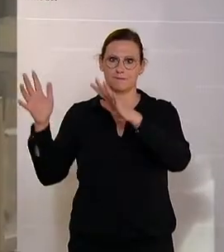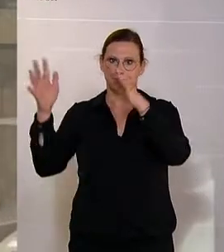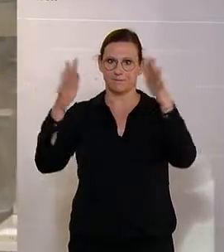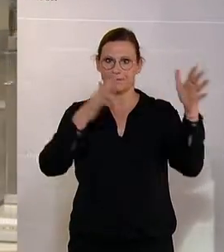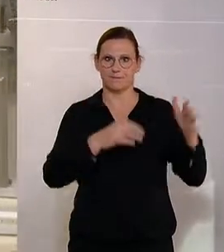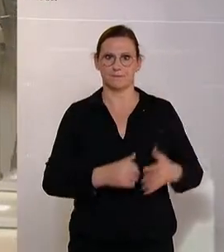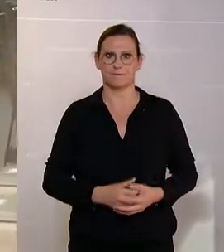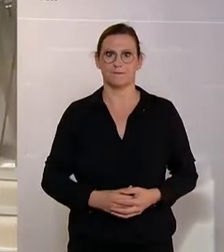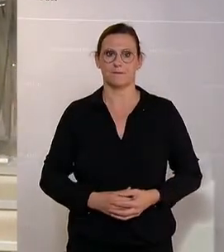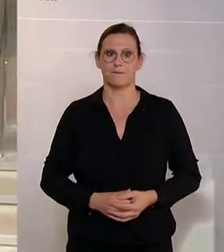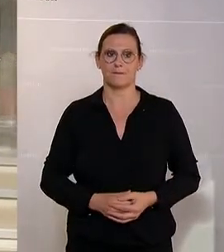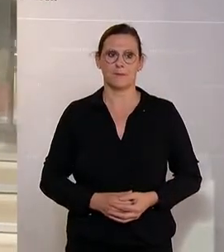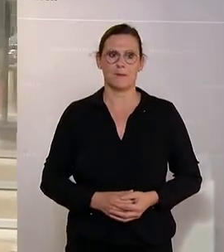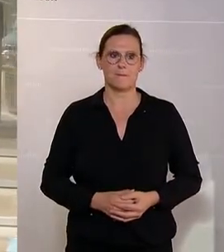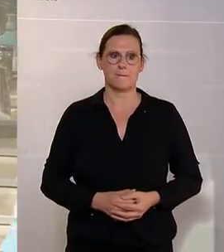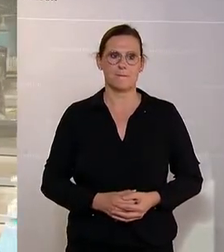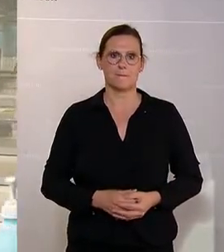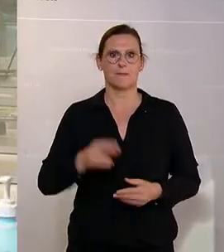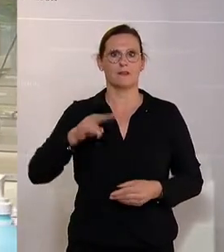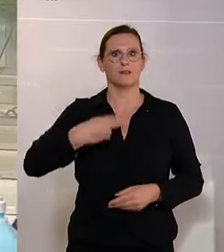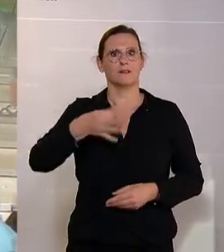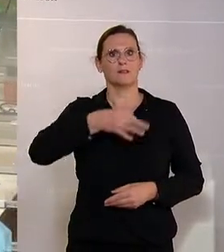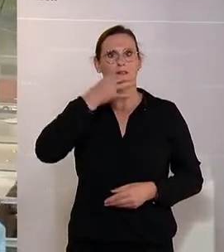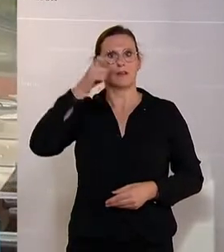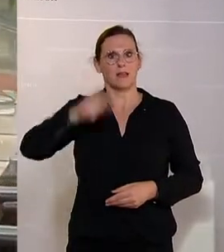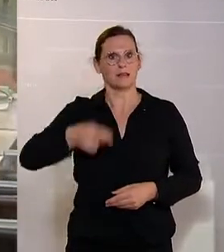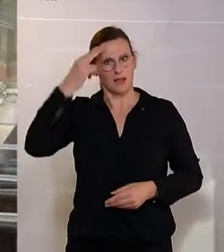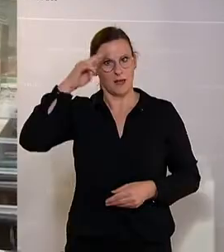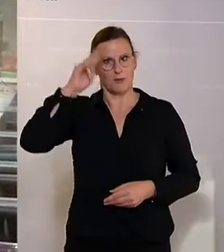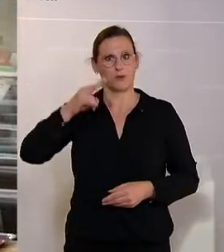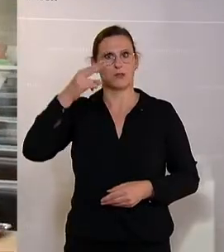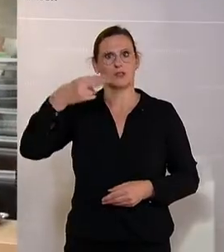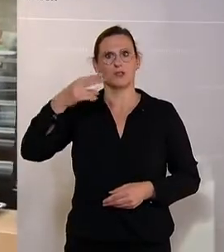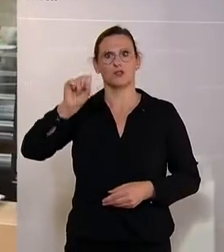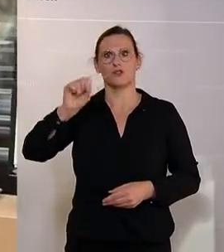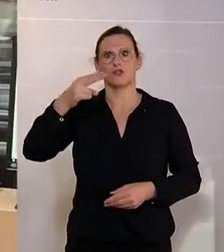Umweltministerin Leonore Gewessler vertritt, die im Homeoffice ist.